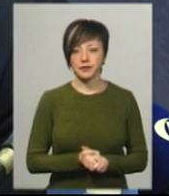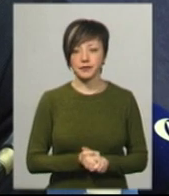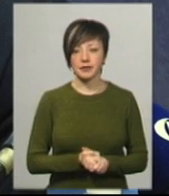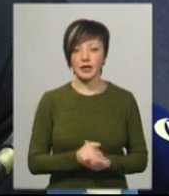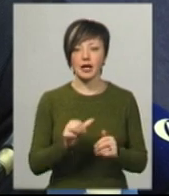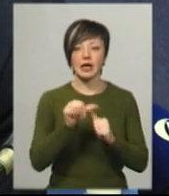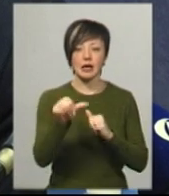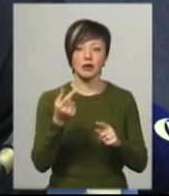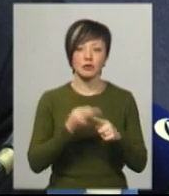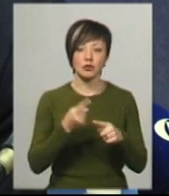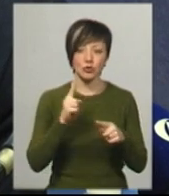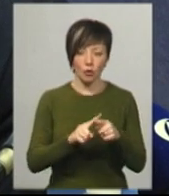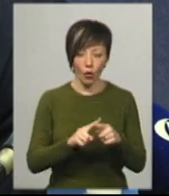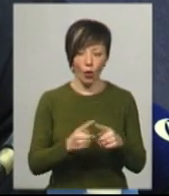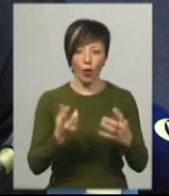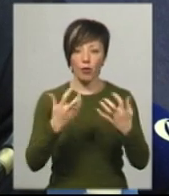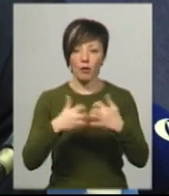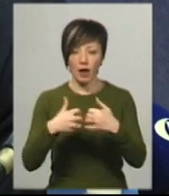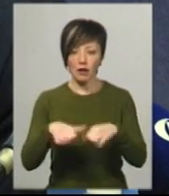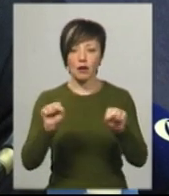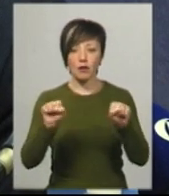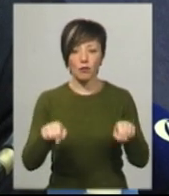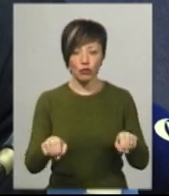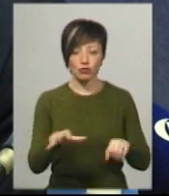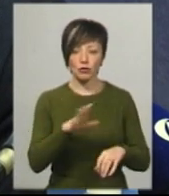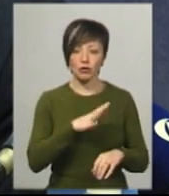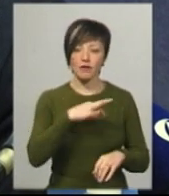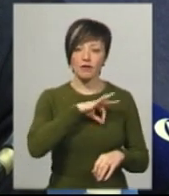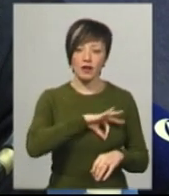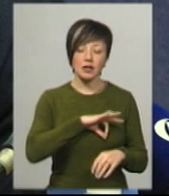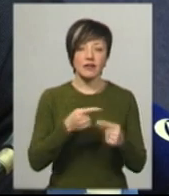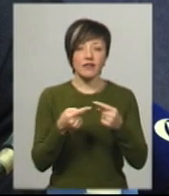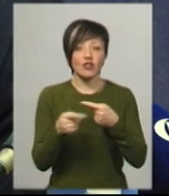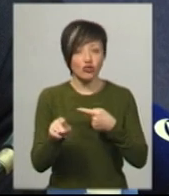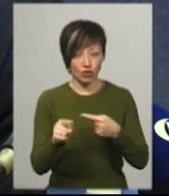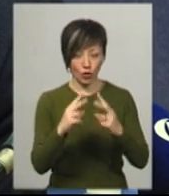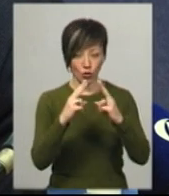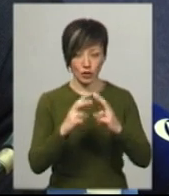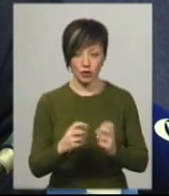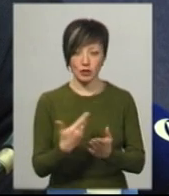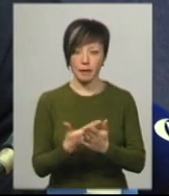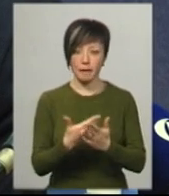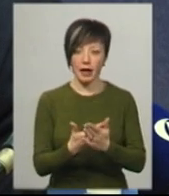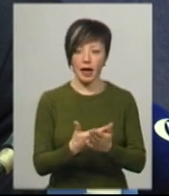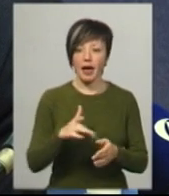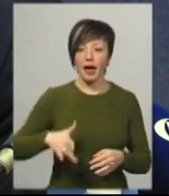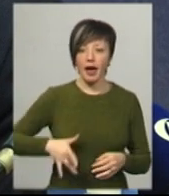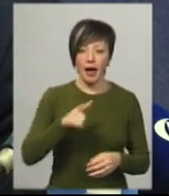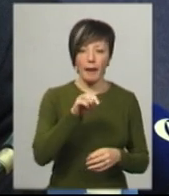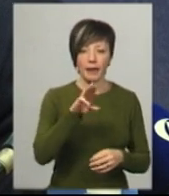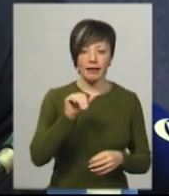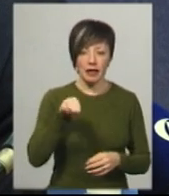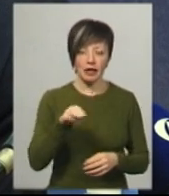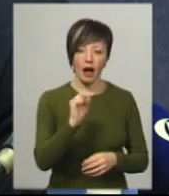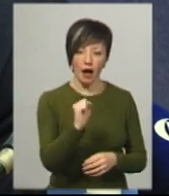Крім цього, зазначене обладнання може бути використано і в інших дослідженнях, таких як вірусні гепатіти А, Б,